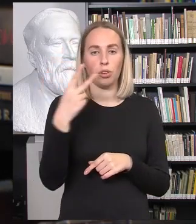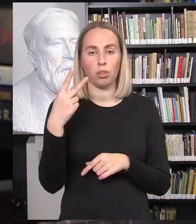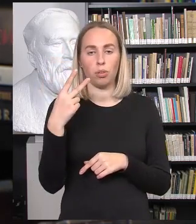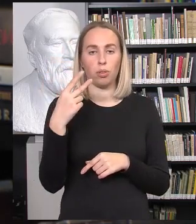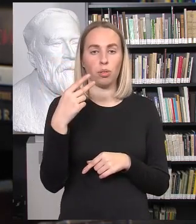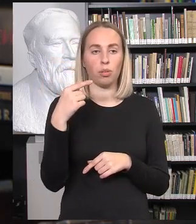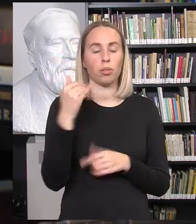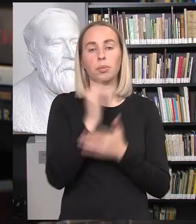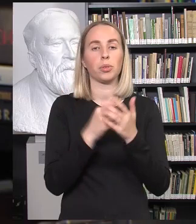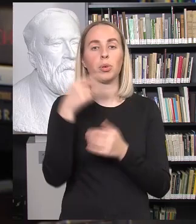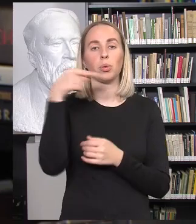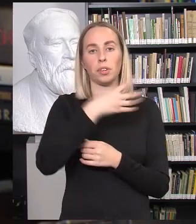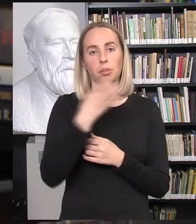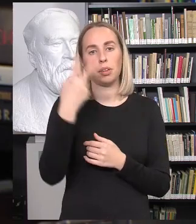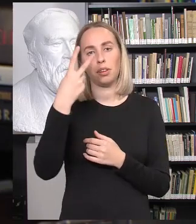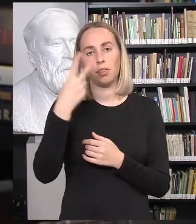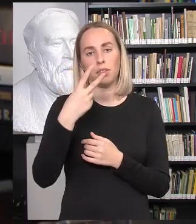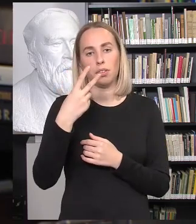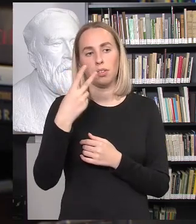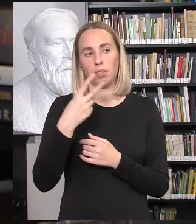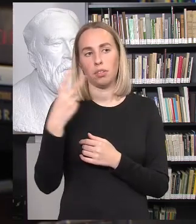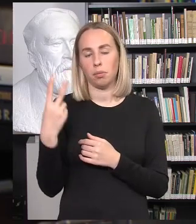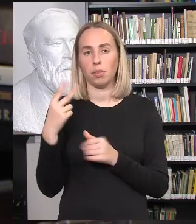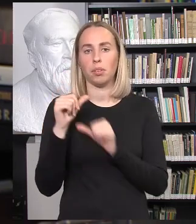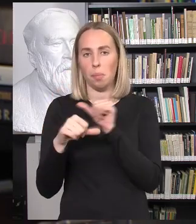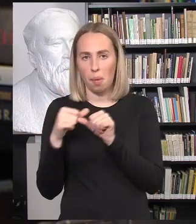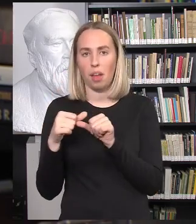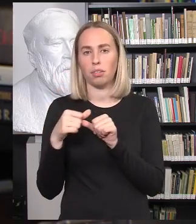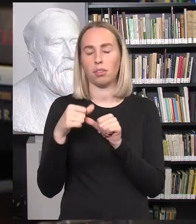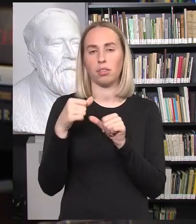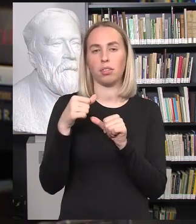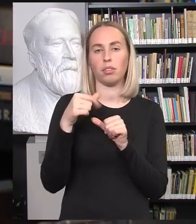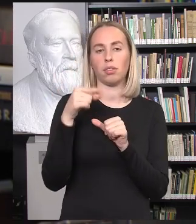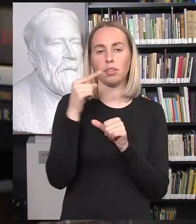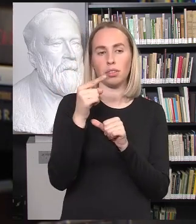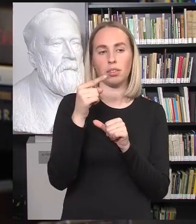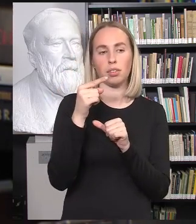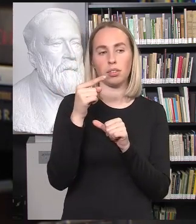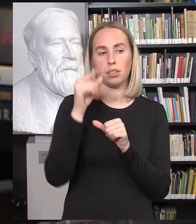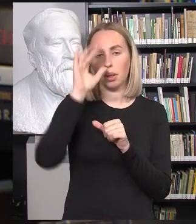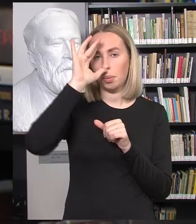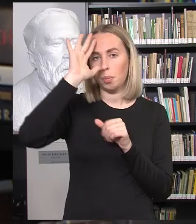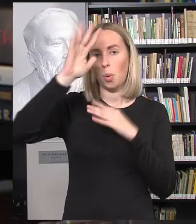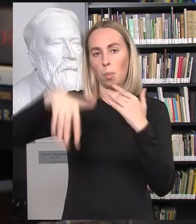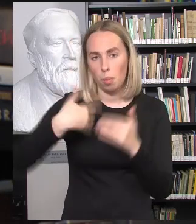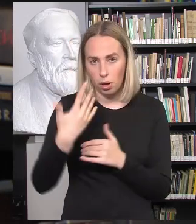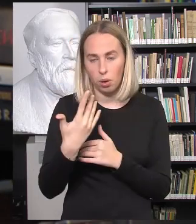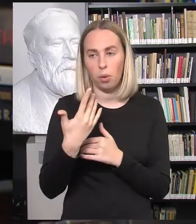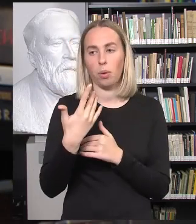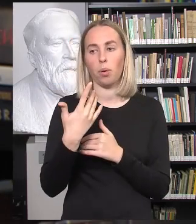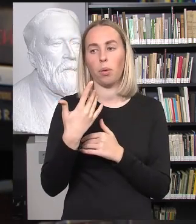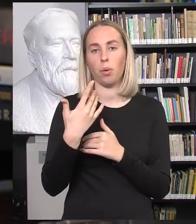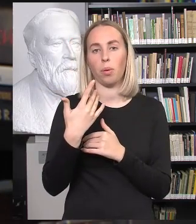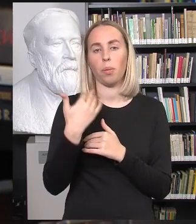jungtinio tautų žmogaus teisių tarybos nare, kad po penkmečiu atsiskaitant nebūtų